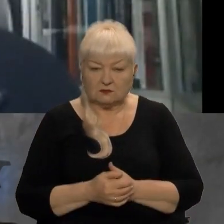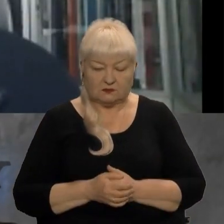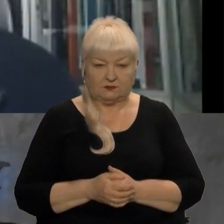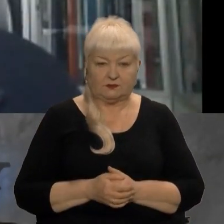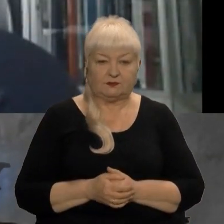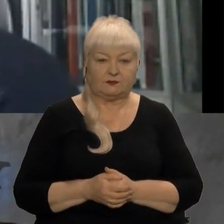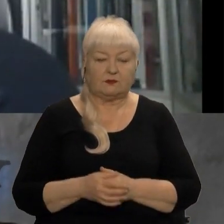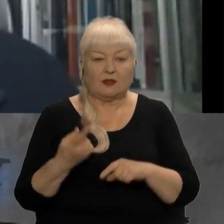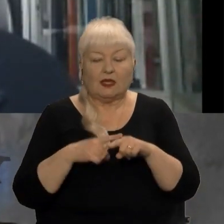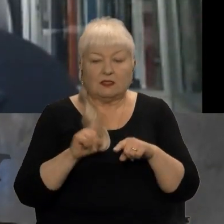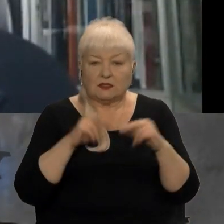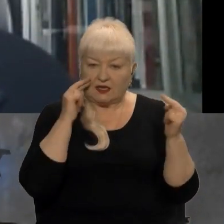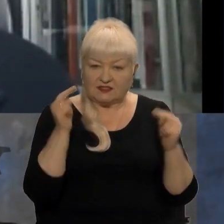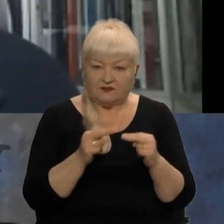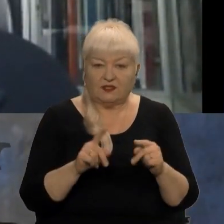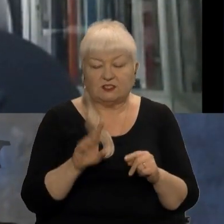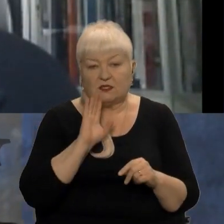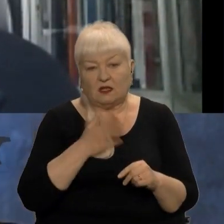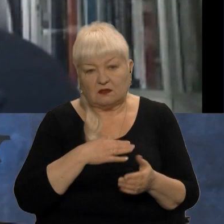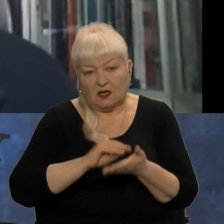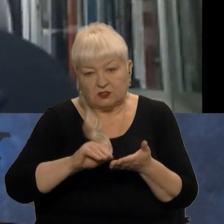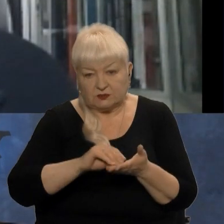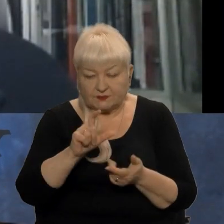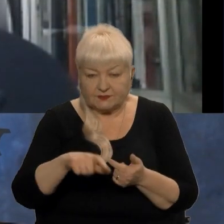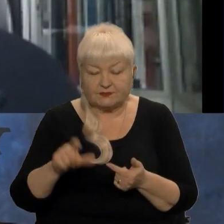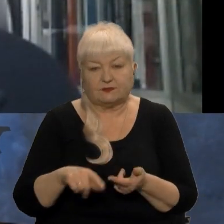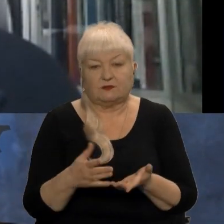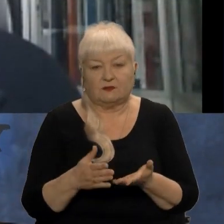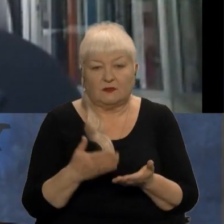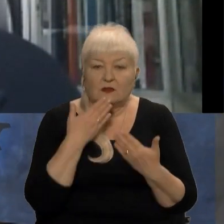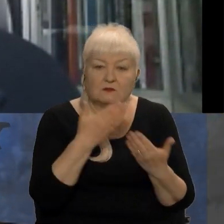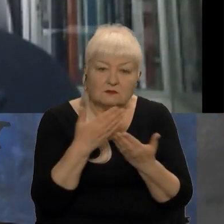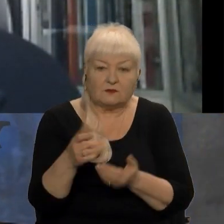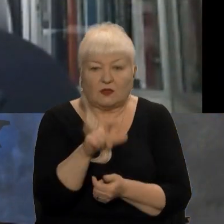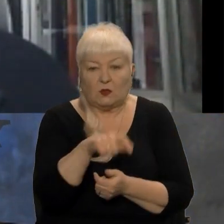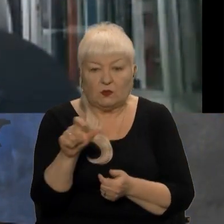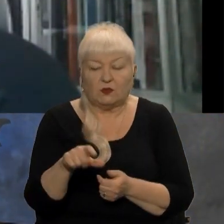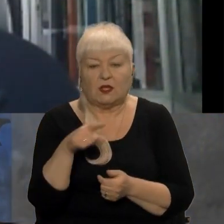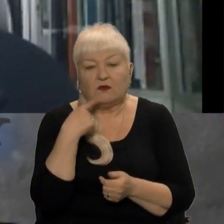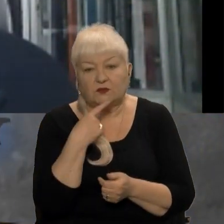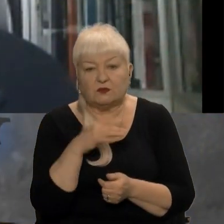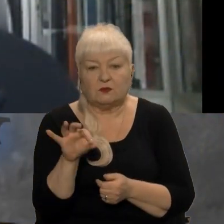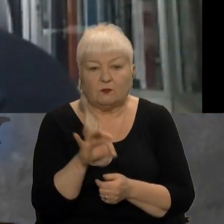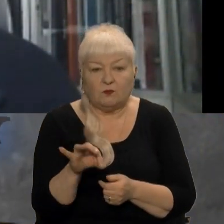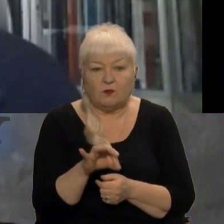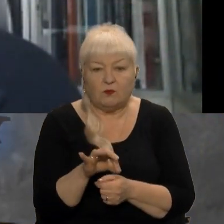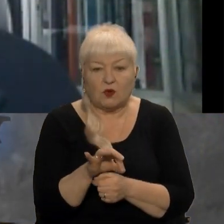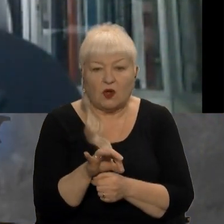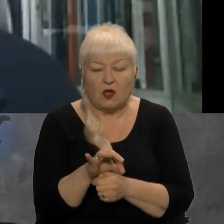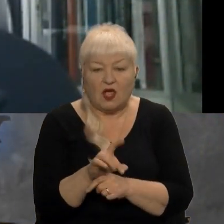свідчень, які і наші колеги записували у людей, вони казали про хвіст